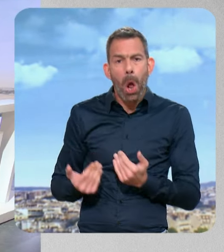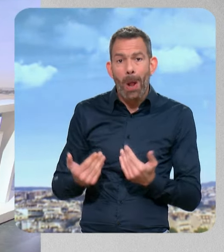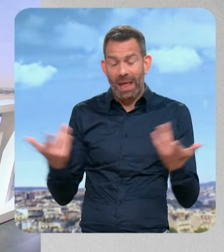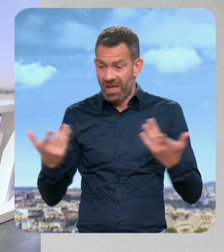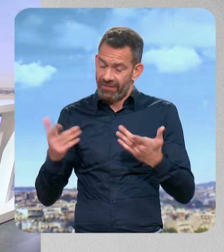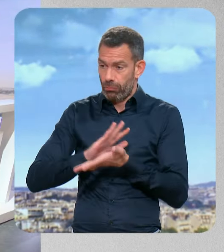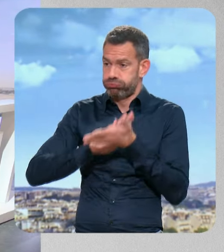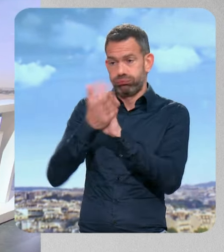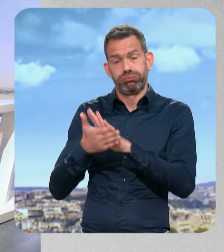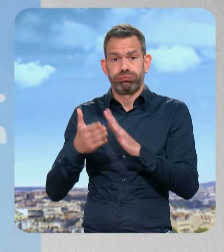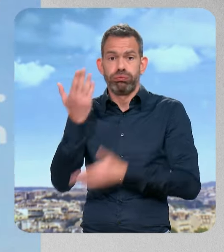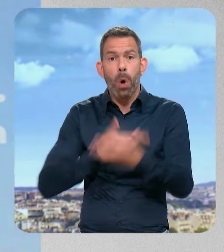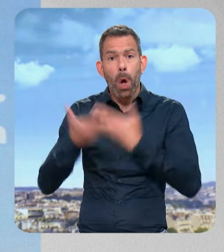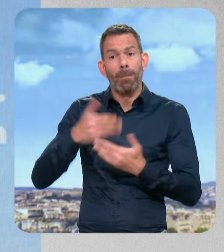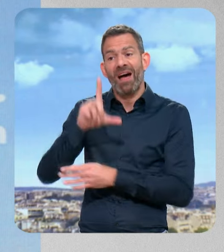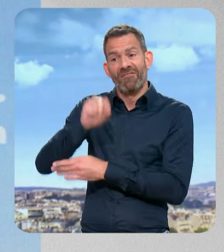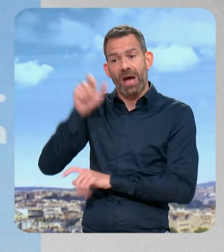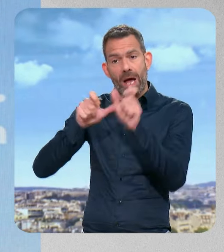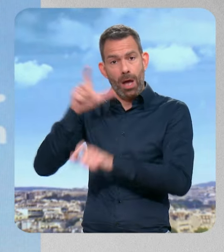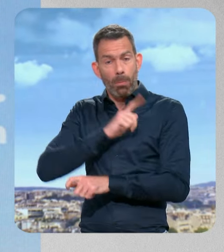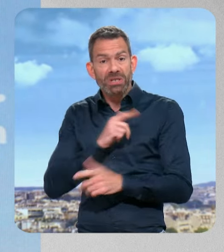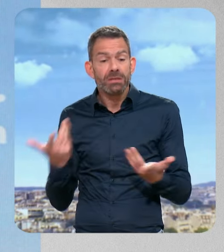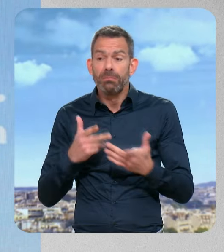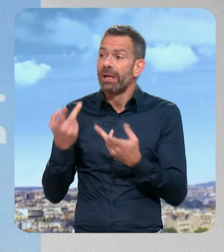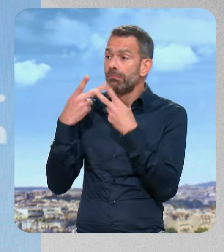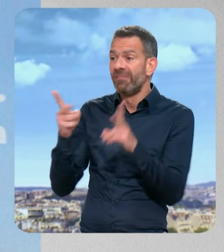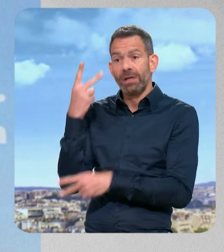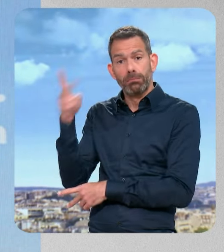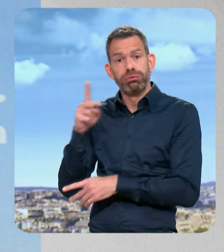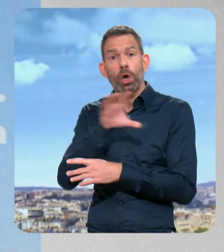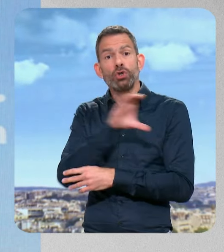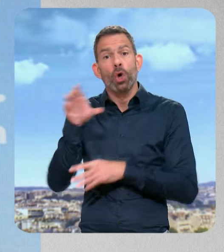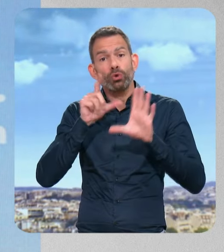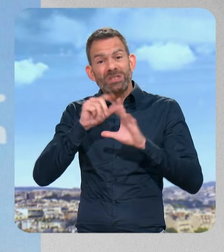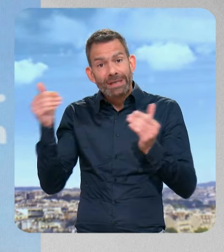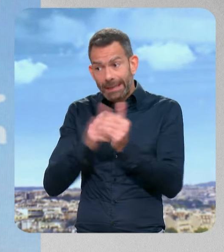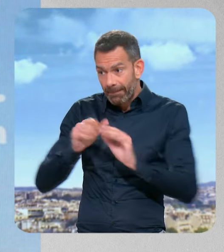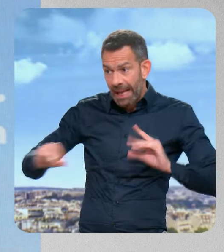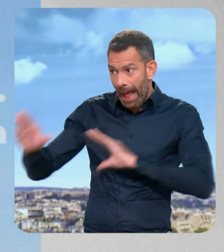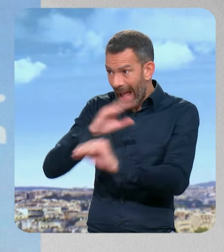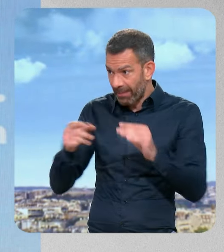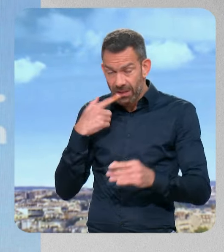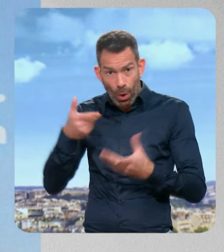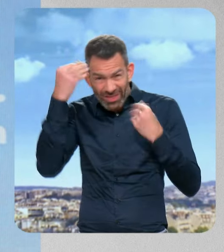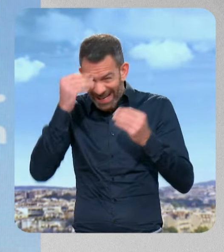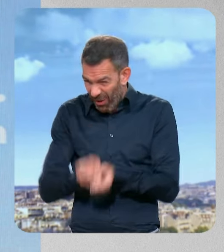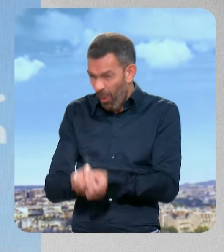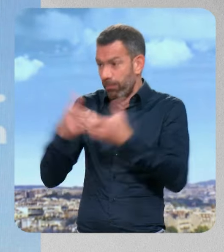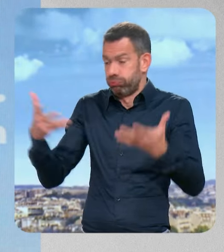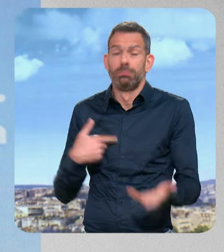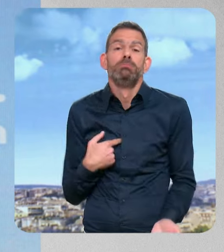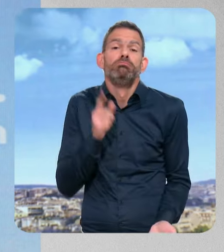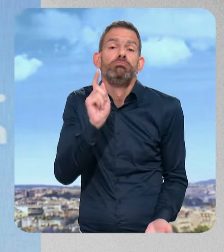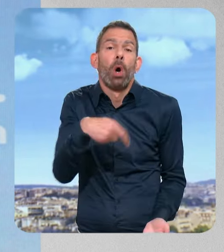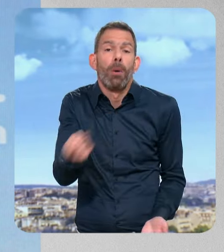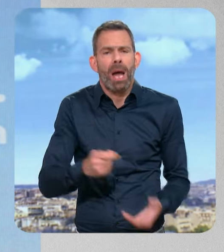vingtaine de policiers municipaux, il ne faut pas s'étonner dans une ville de 170 000 habitants de voir exploser la délinquance et la criminalité. Que M. Piolle, dont on connaît bien